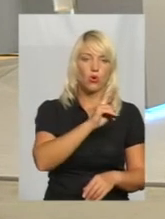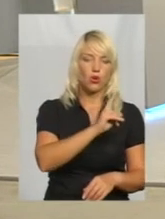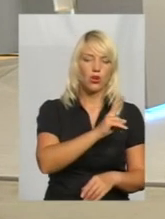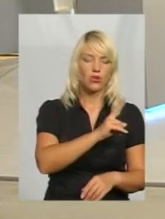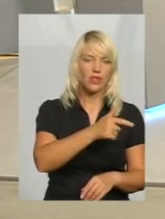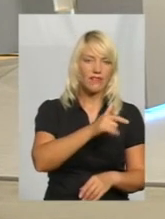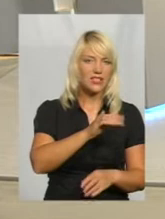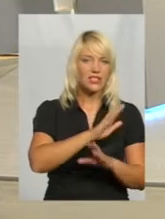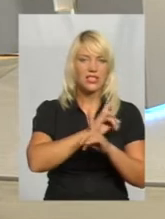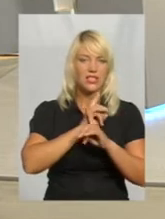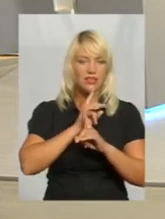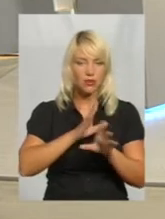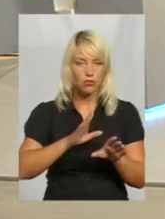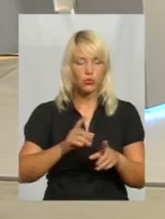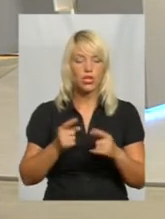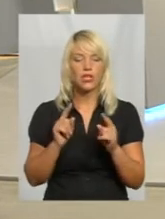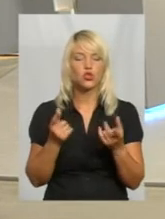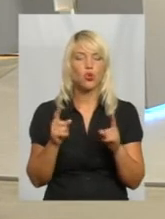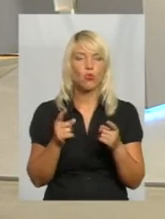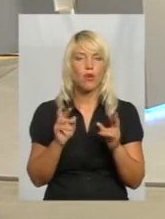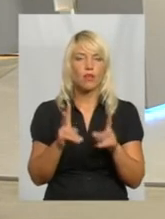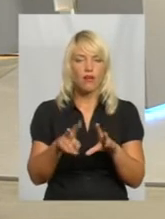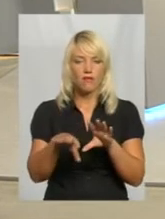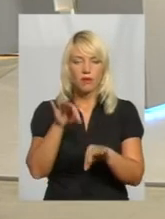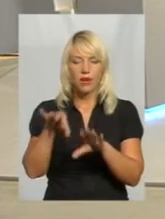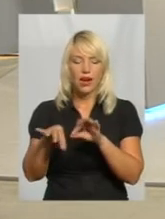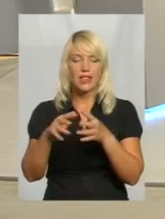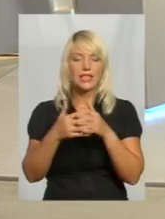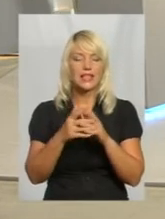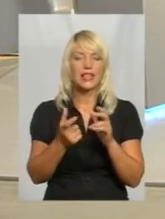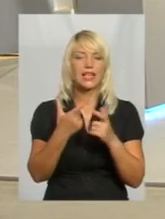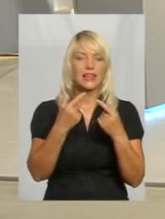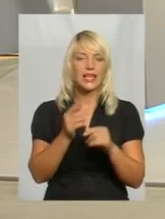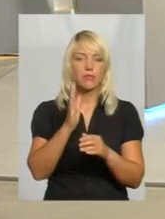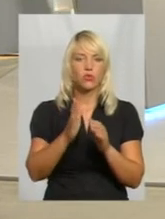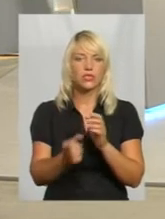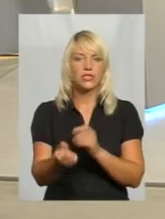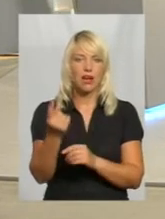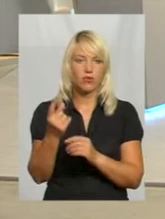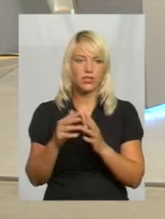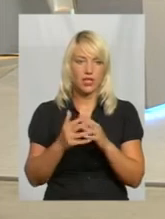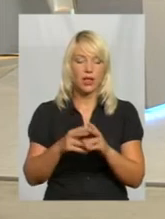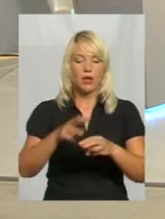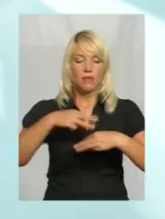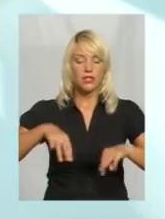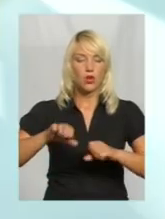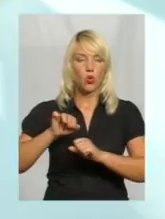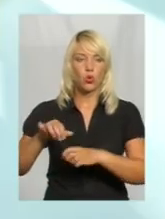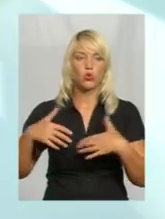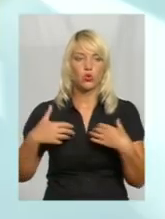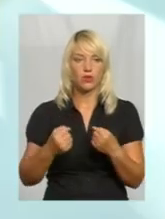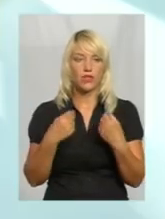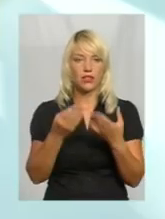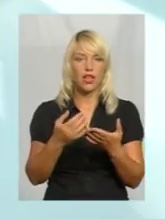чому, за якими критеріями все ж таки визначали села, де з'являться амбулаторія? Міністерство охорони здоров'я надало